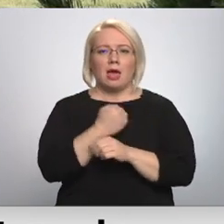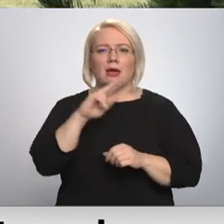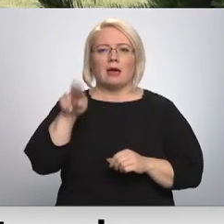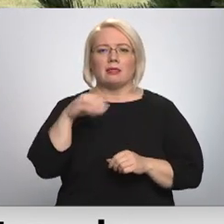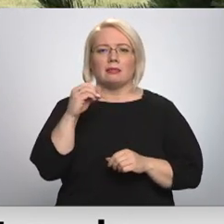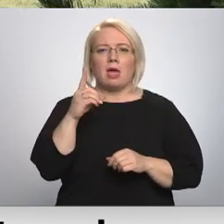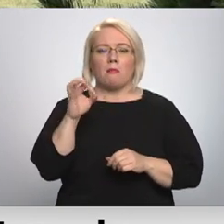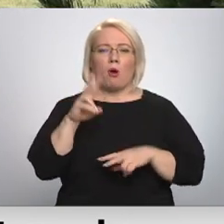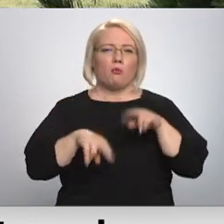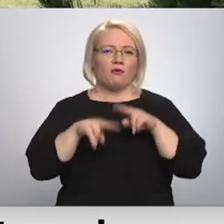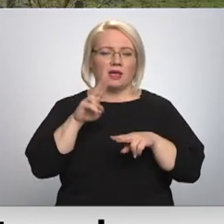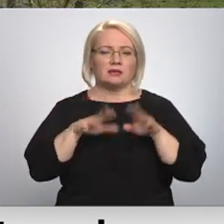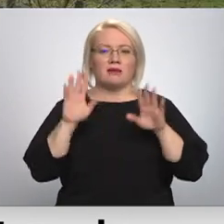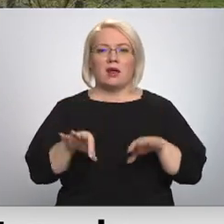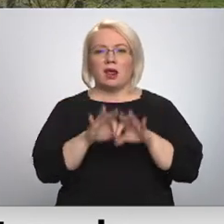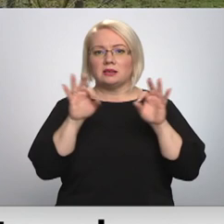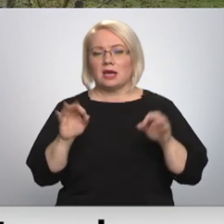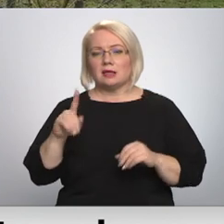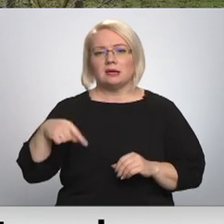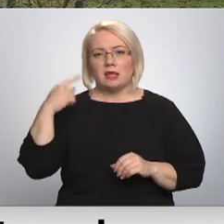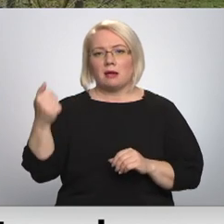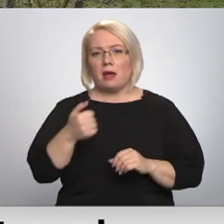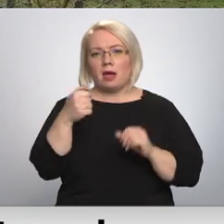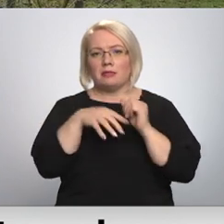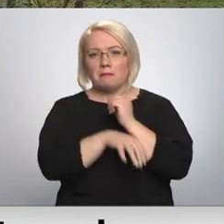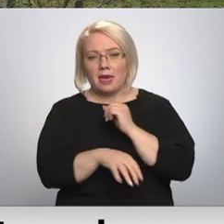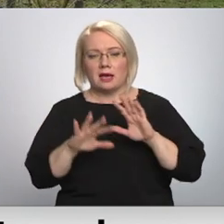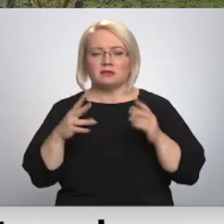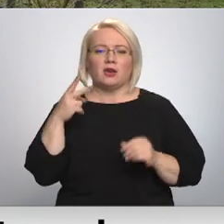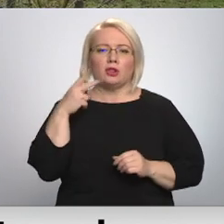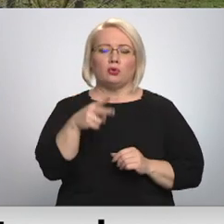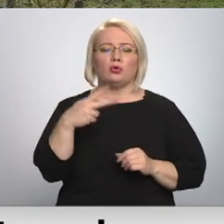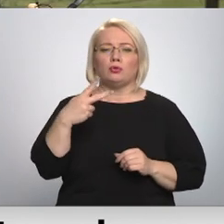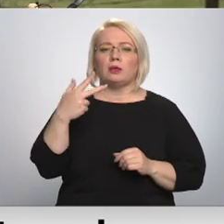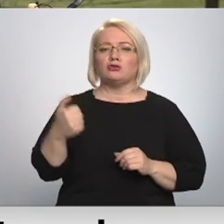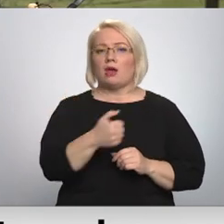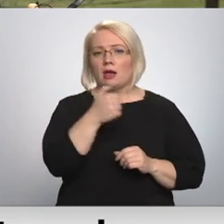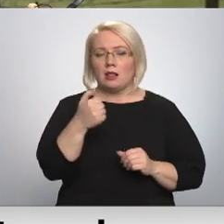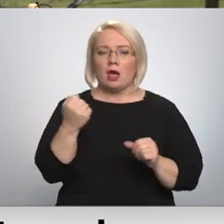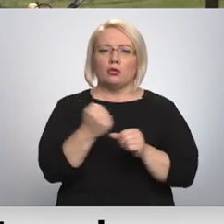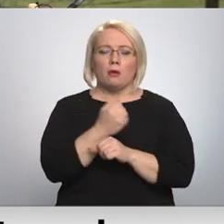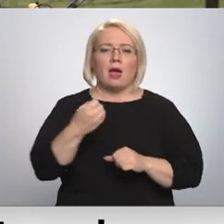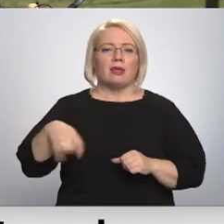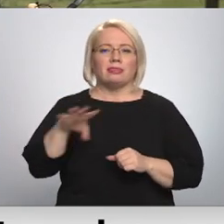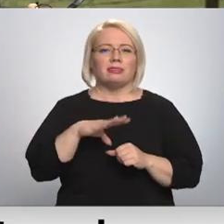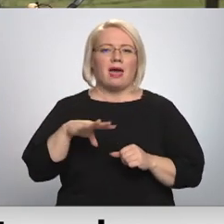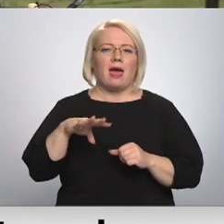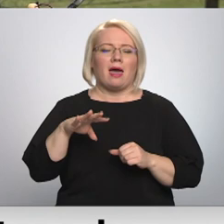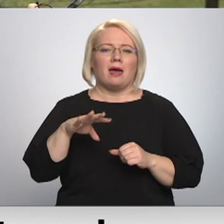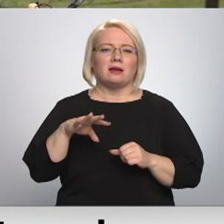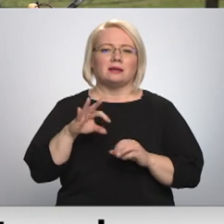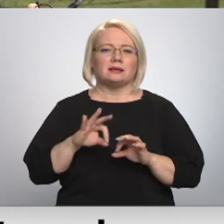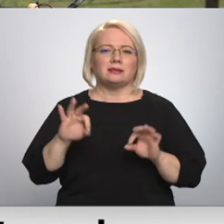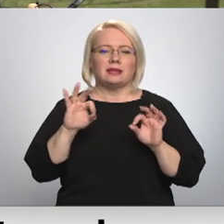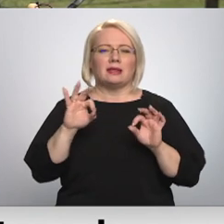būnēcība ātrākais varētu sākties vien nākamā gada beigās vai 2023. gadām, tomēr daļdāžniece ļoti cer, ka koku